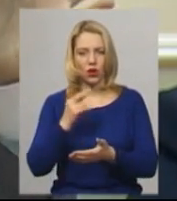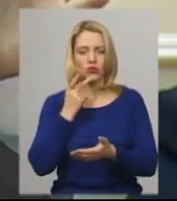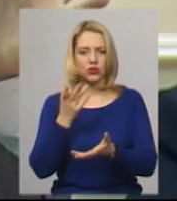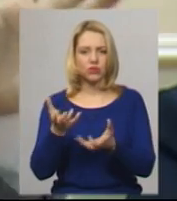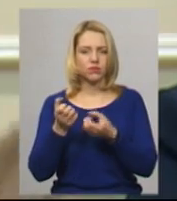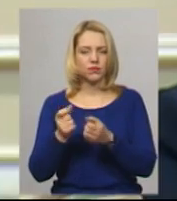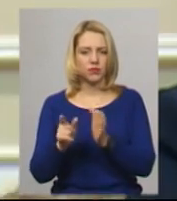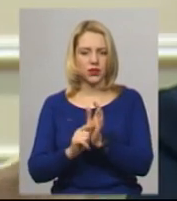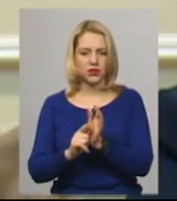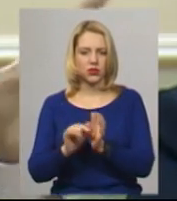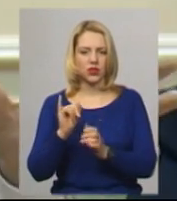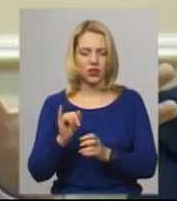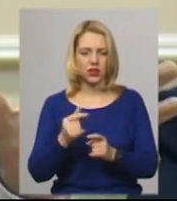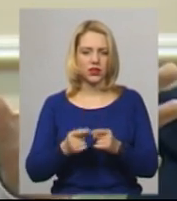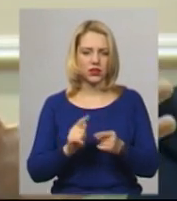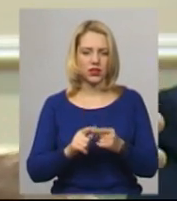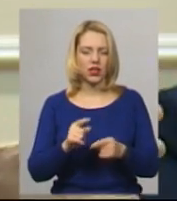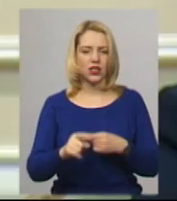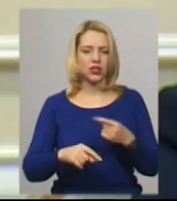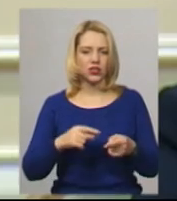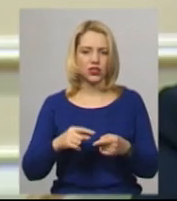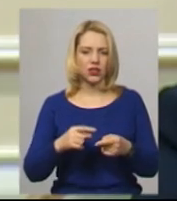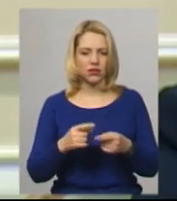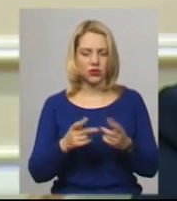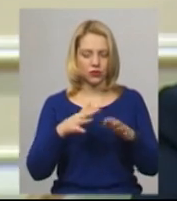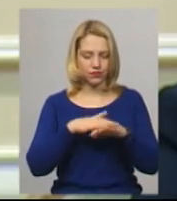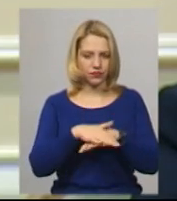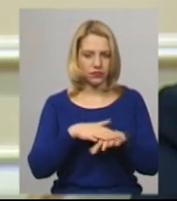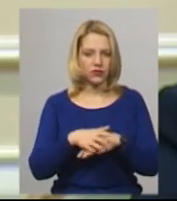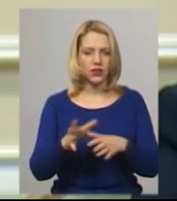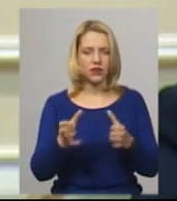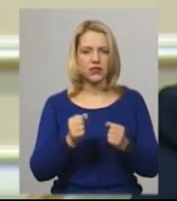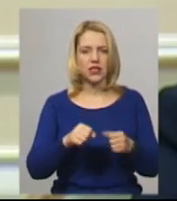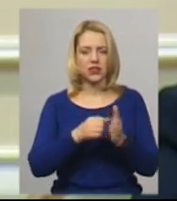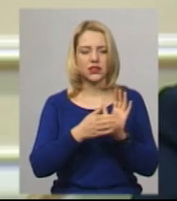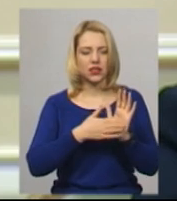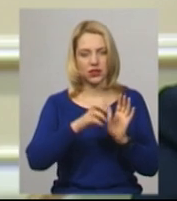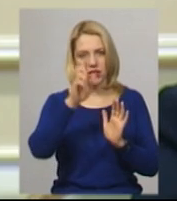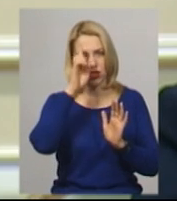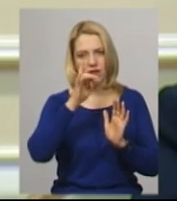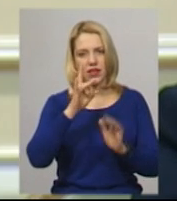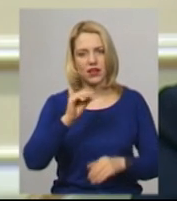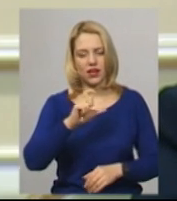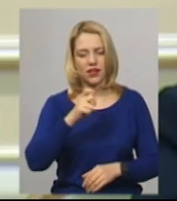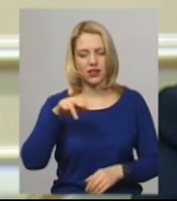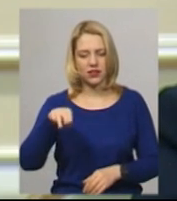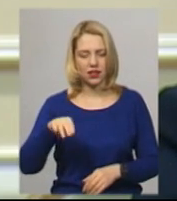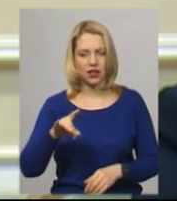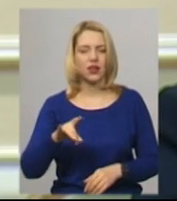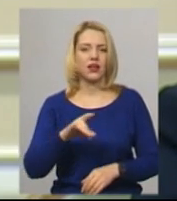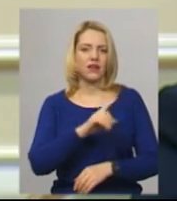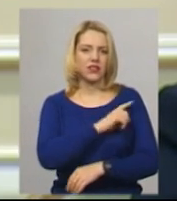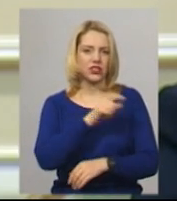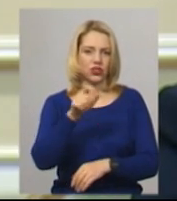і екстраполювали ці дані через статеву вікову інформацію. Взяли дані Державного реєстру фізичних осіб і почали його